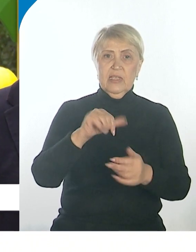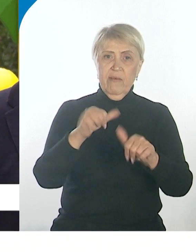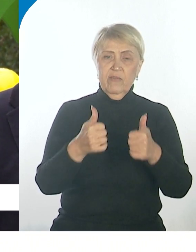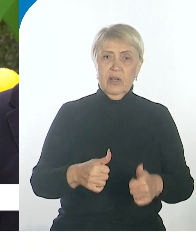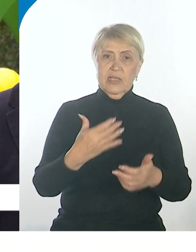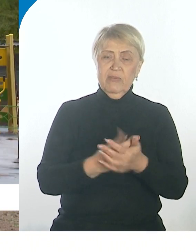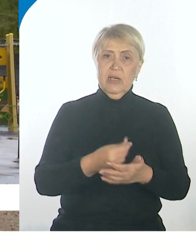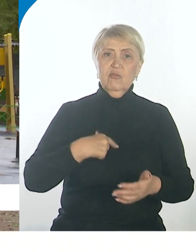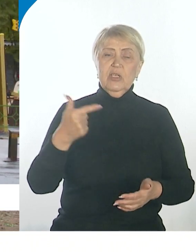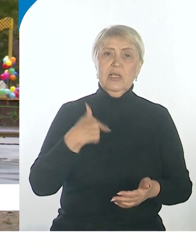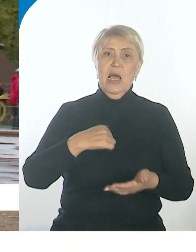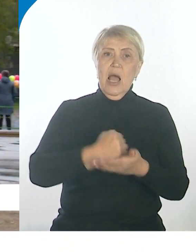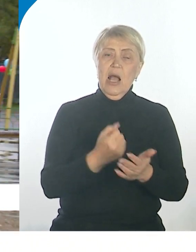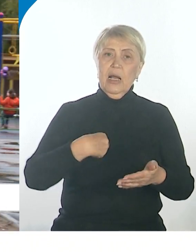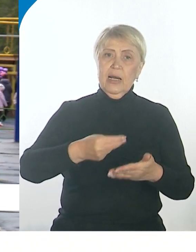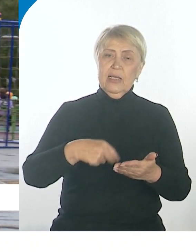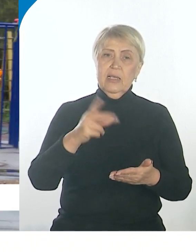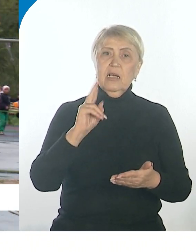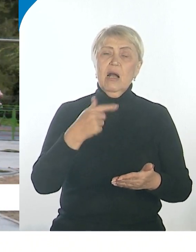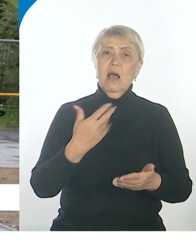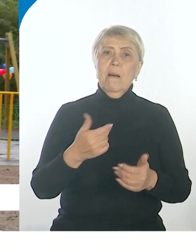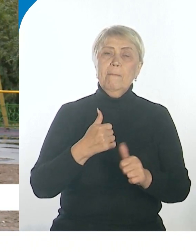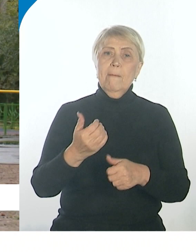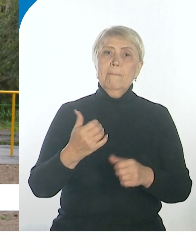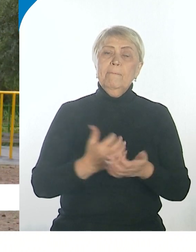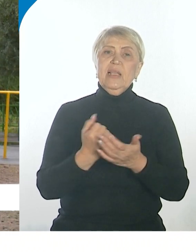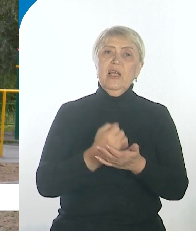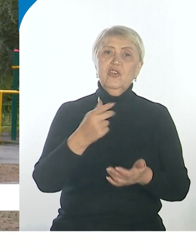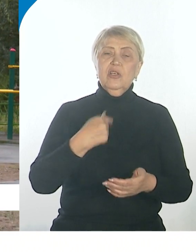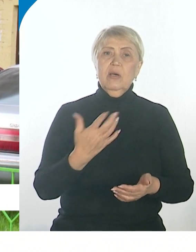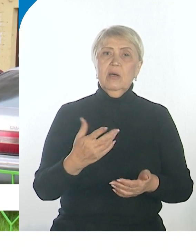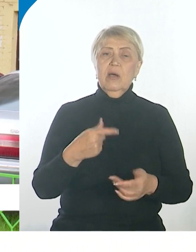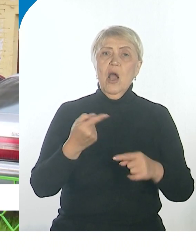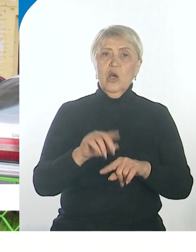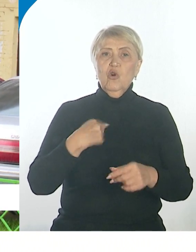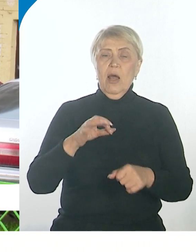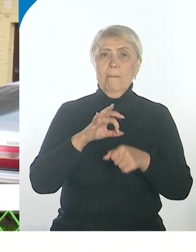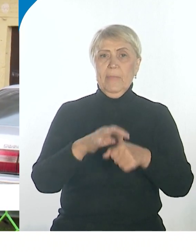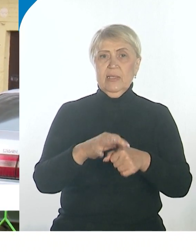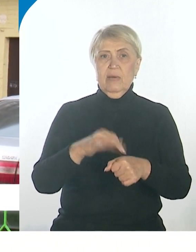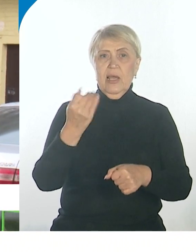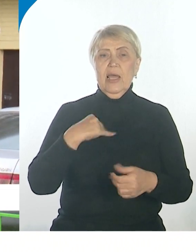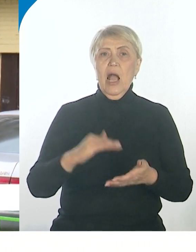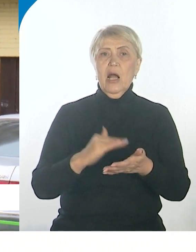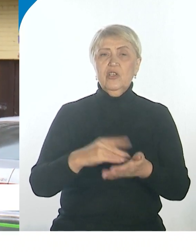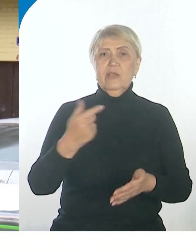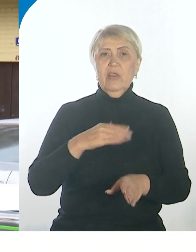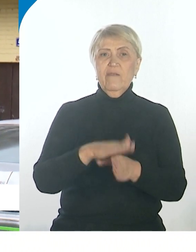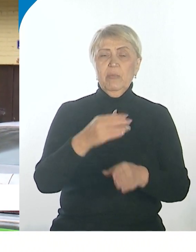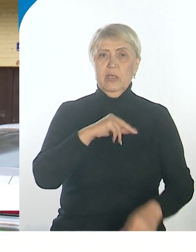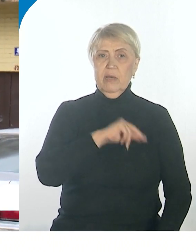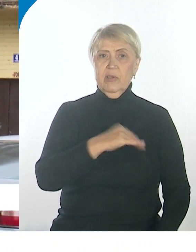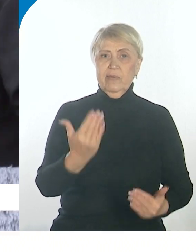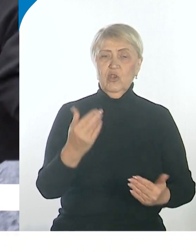своих гарантийных обязательств. Как подрядчик справился с задачей, которую поставили перед ним жители, и качество выполненных работ, сегодня проверили